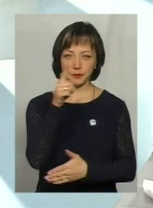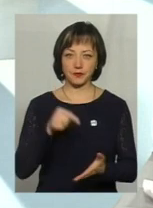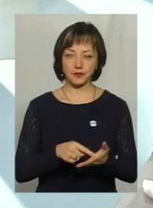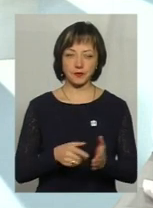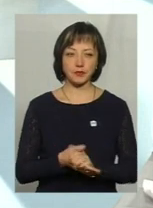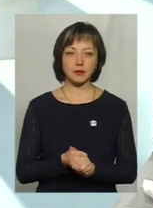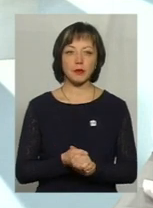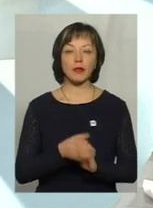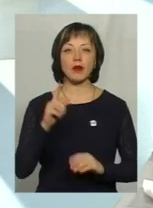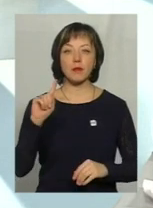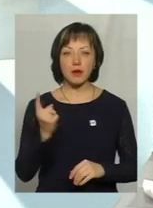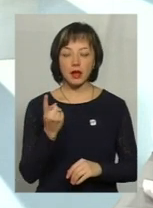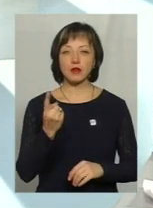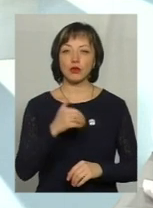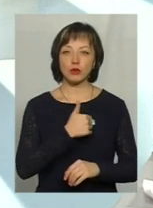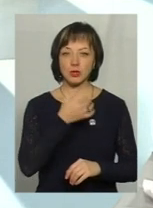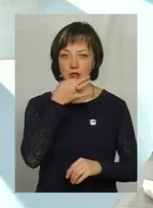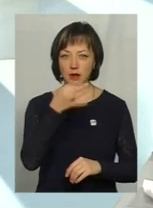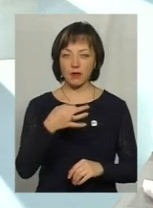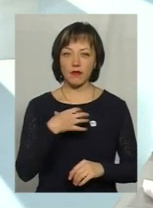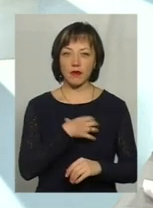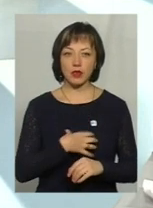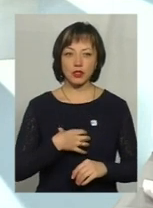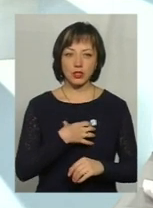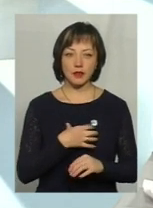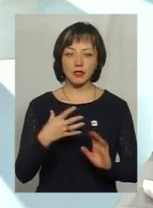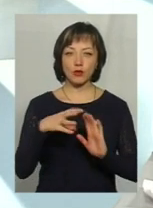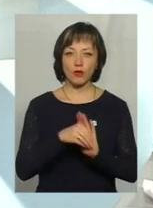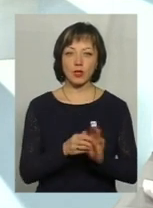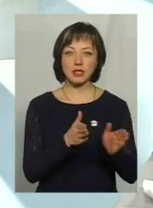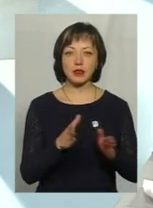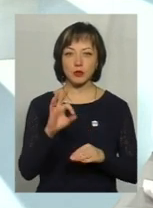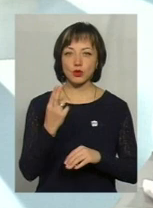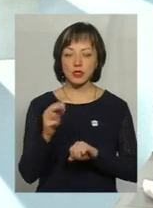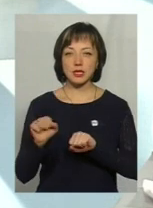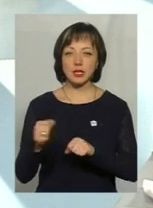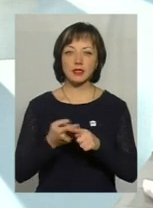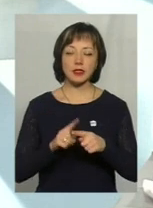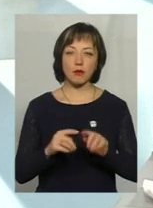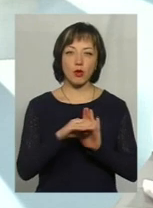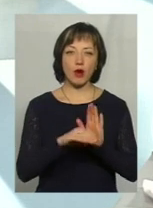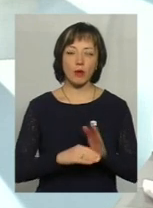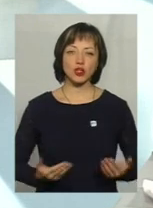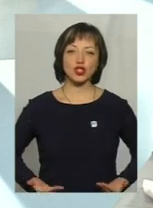перш за все, хочу сказати, що важливою складовою системи соціальної захисту населення є програма житлових субсидій,